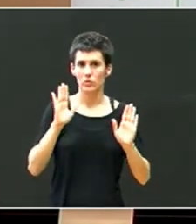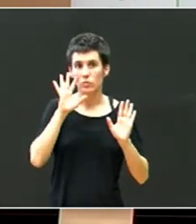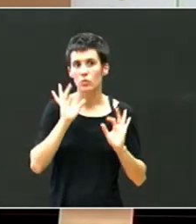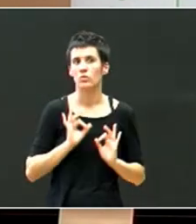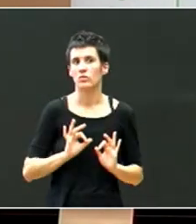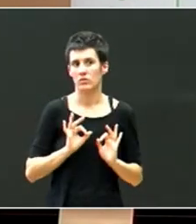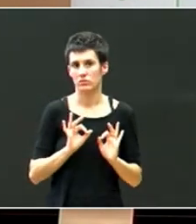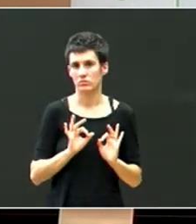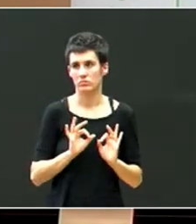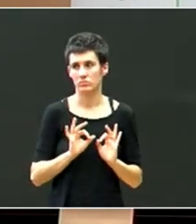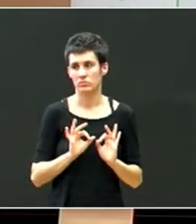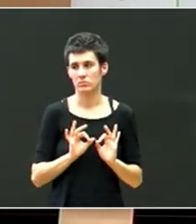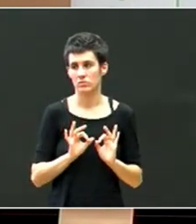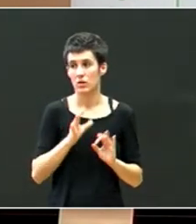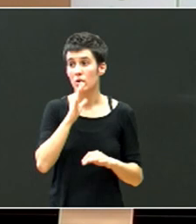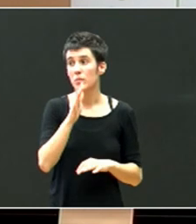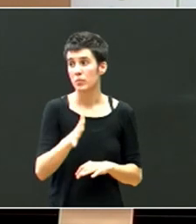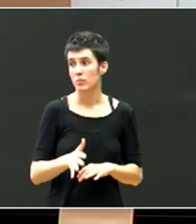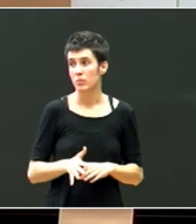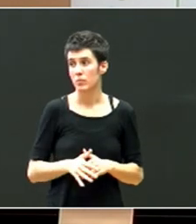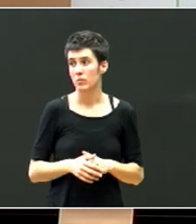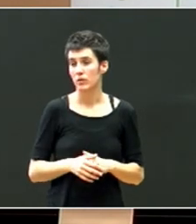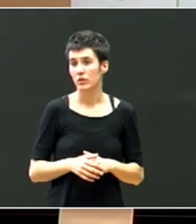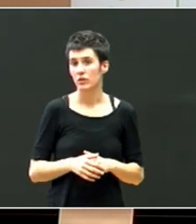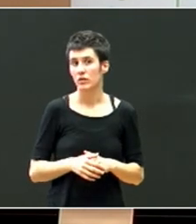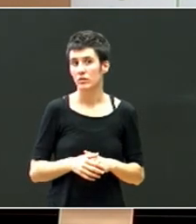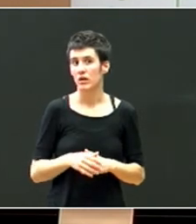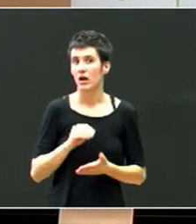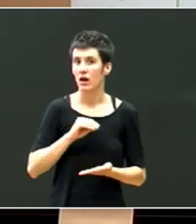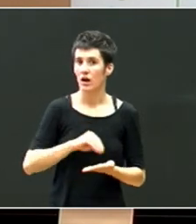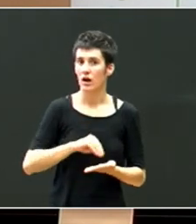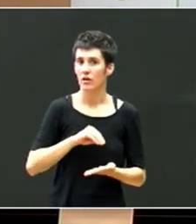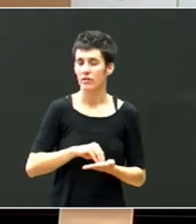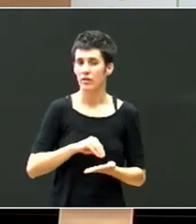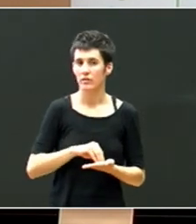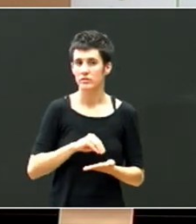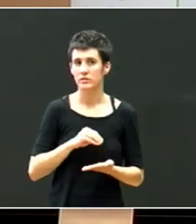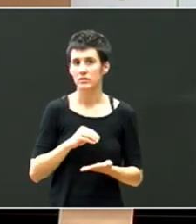laguntza batzuk estigma